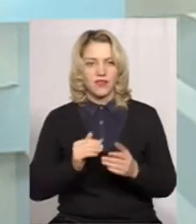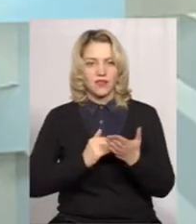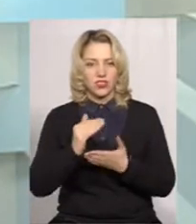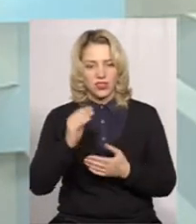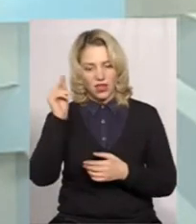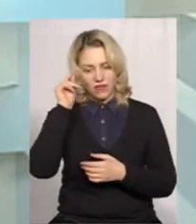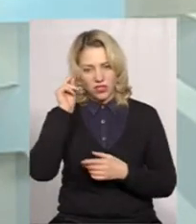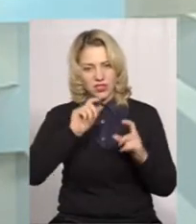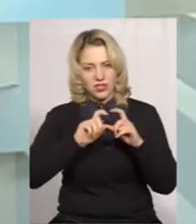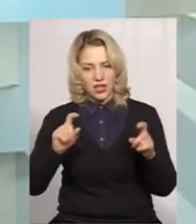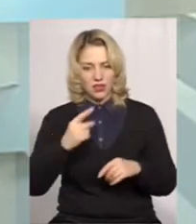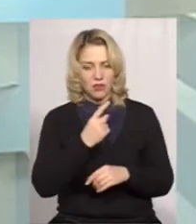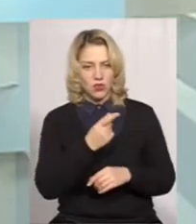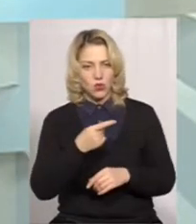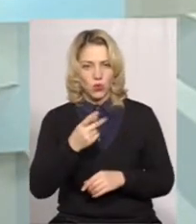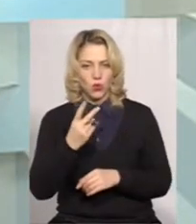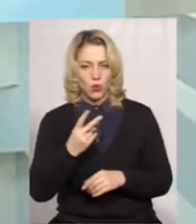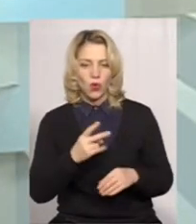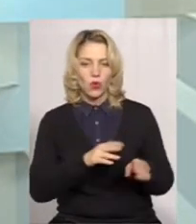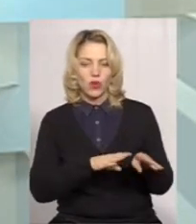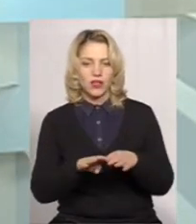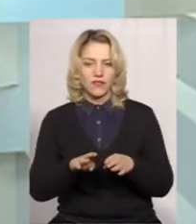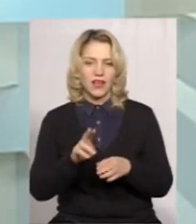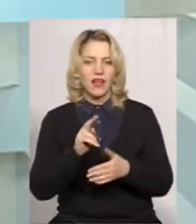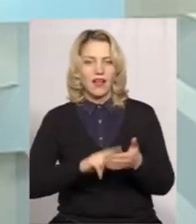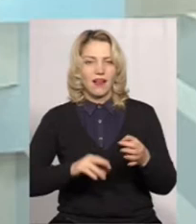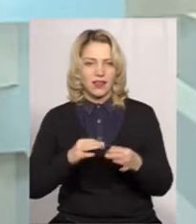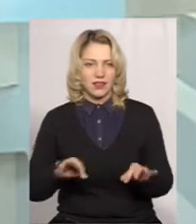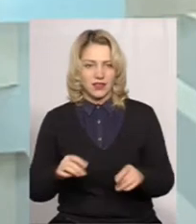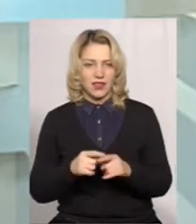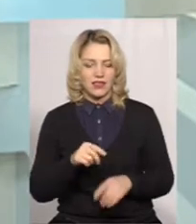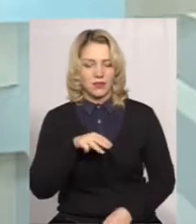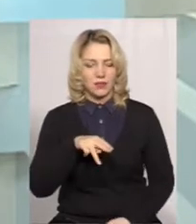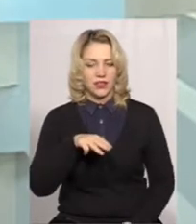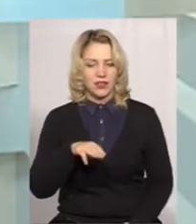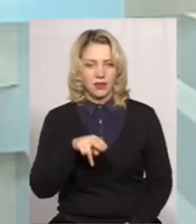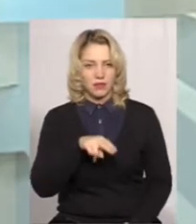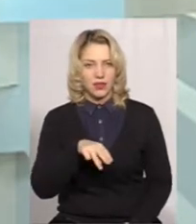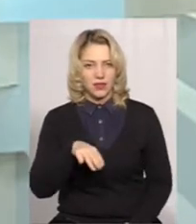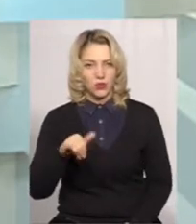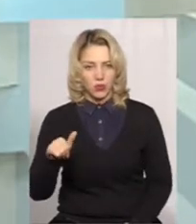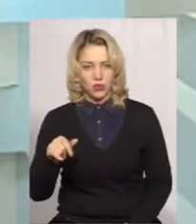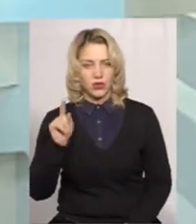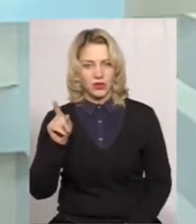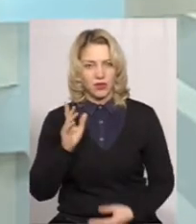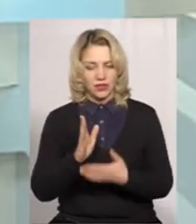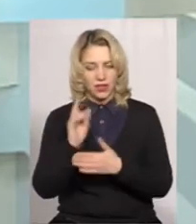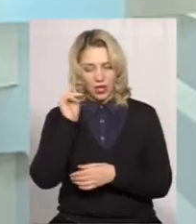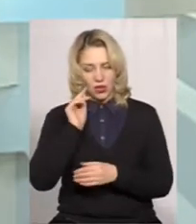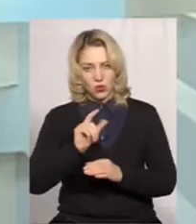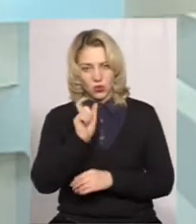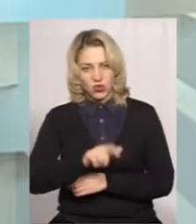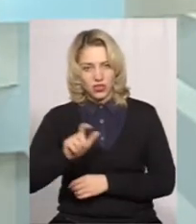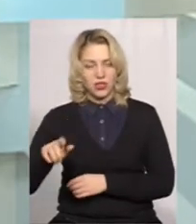кандітації. Заклади системи профтехосвіти, як ми привикли казати ПТУ, там є учні.